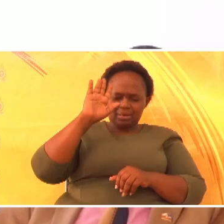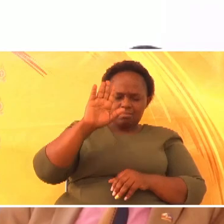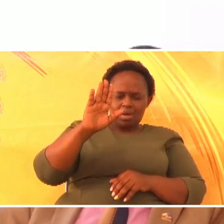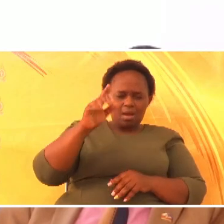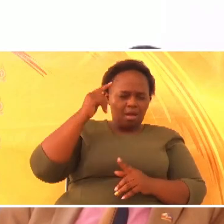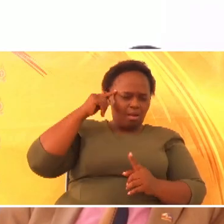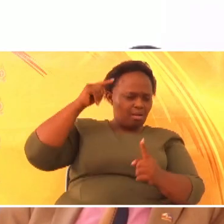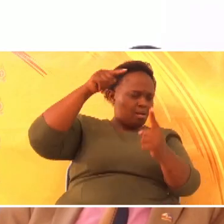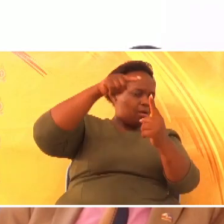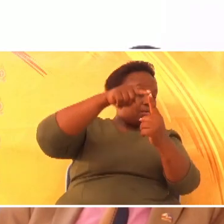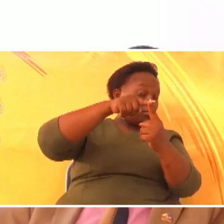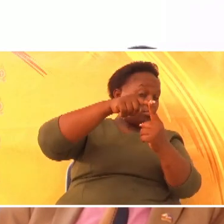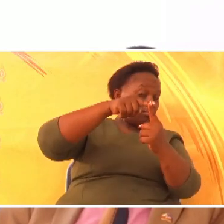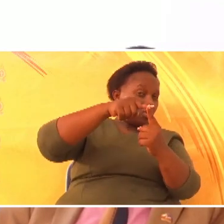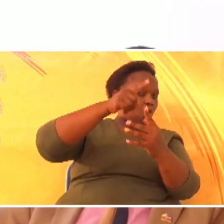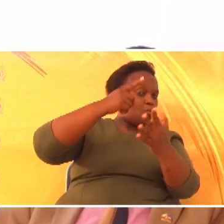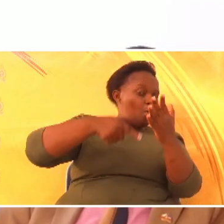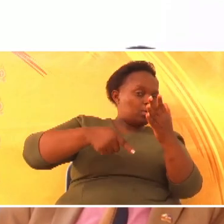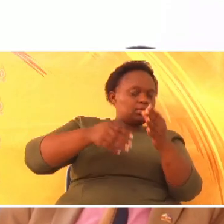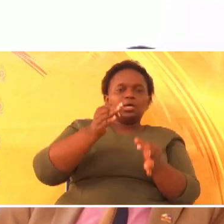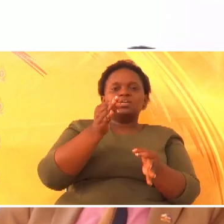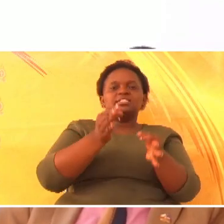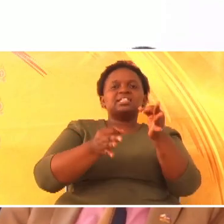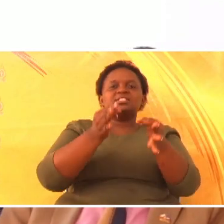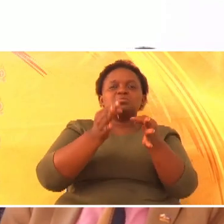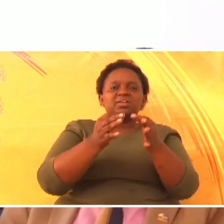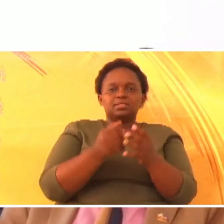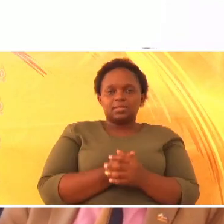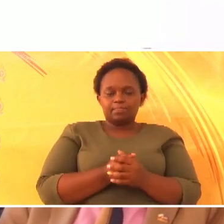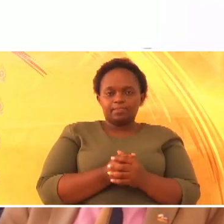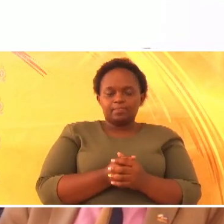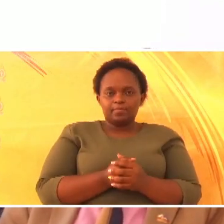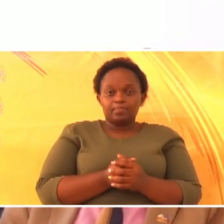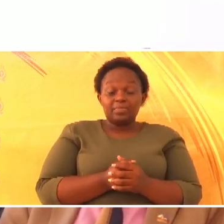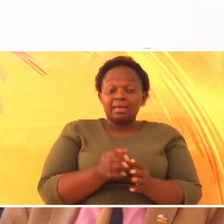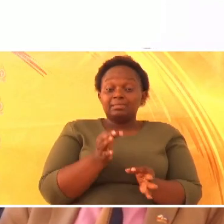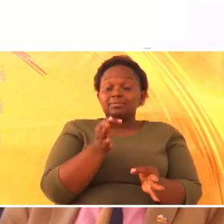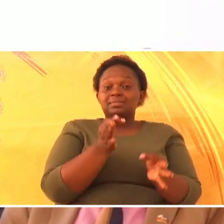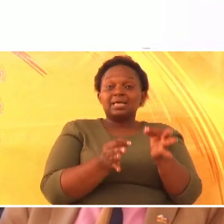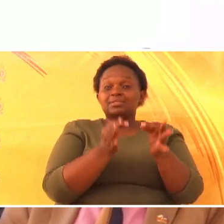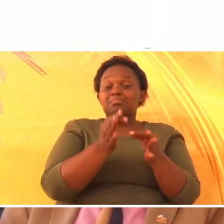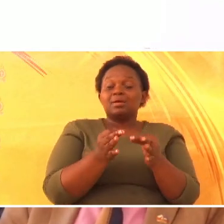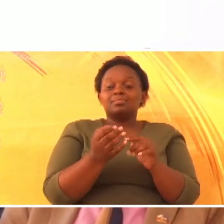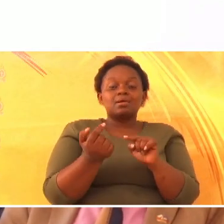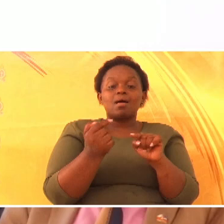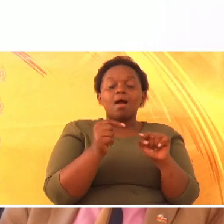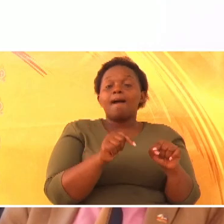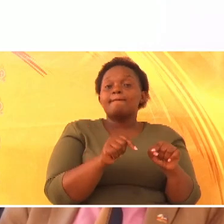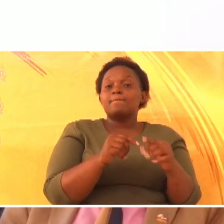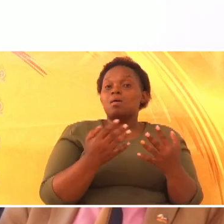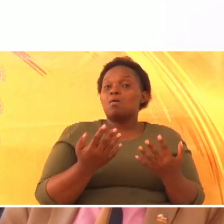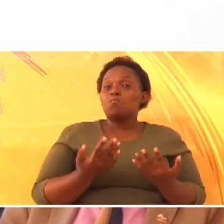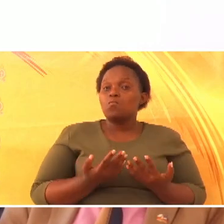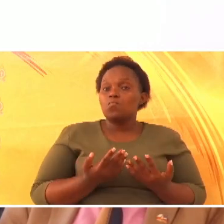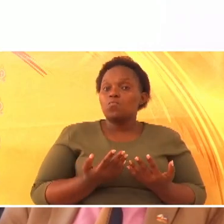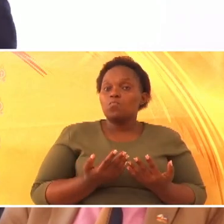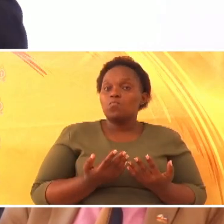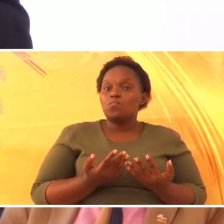judgment. Na judgment, inakuja, itakuja,